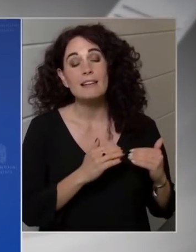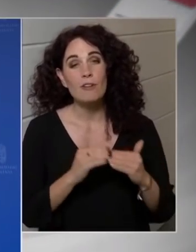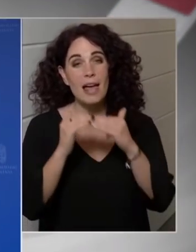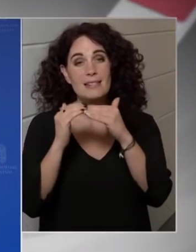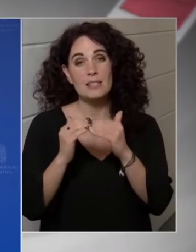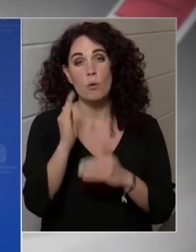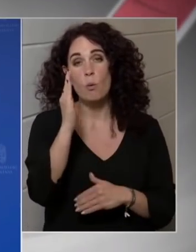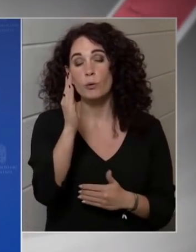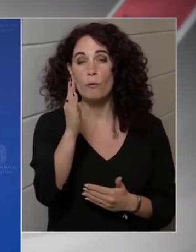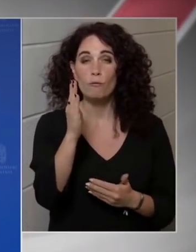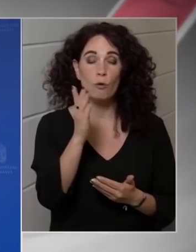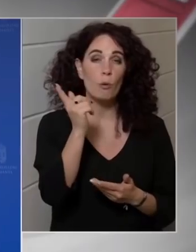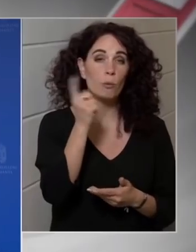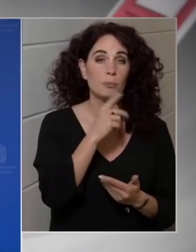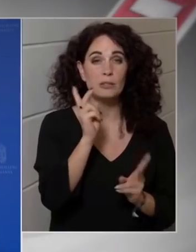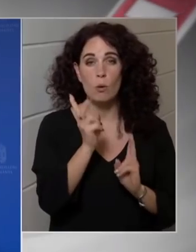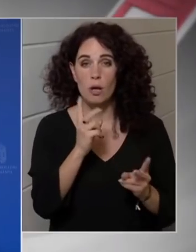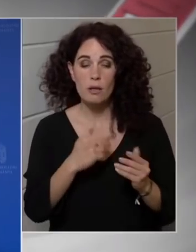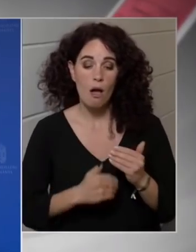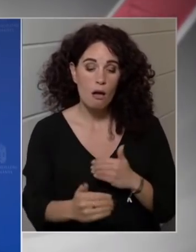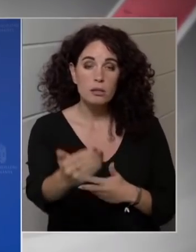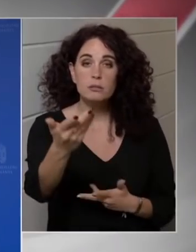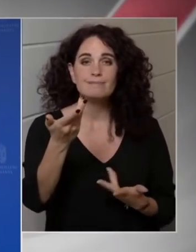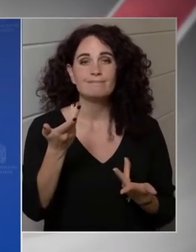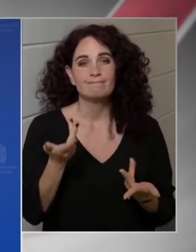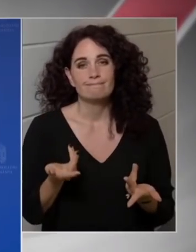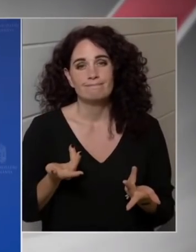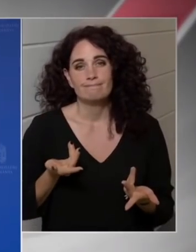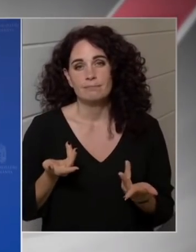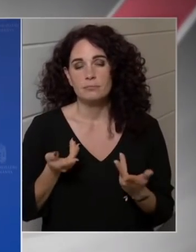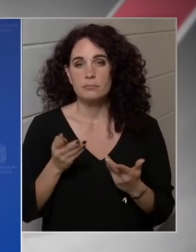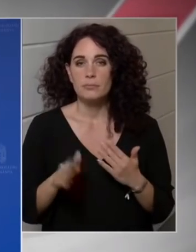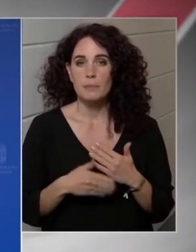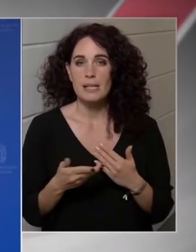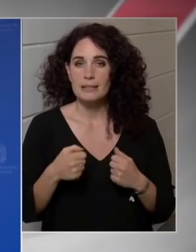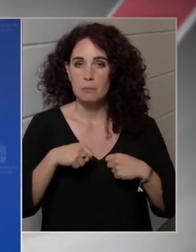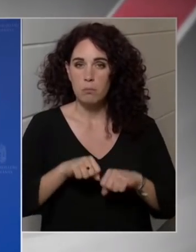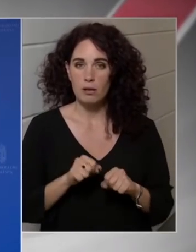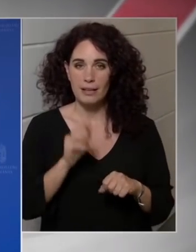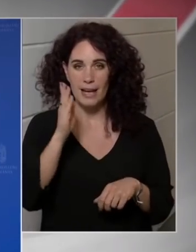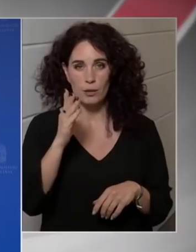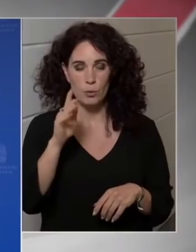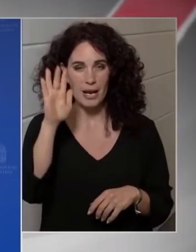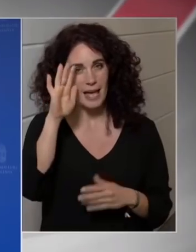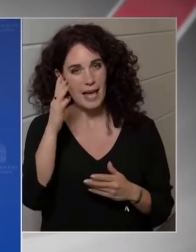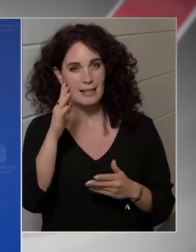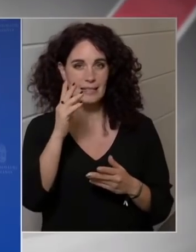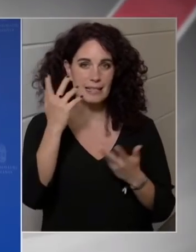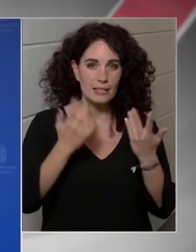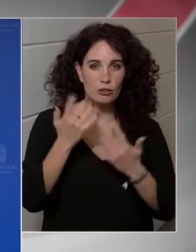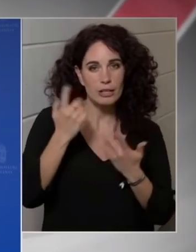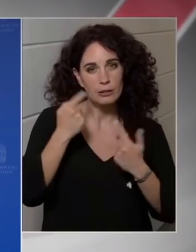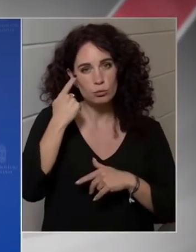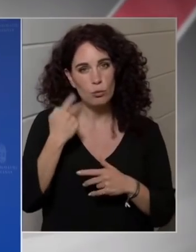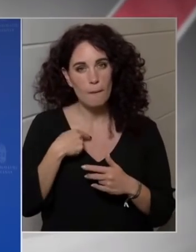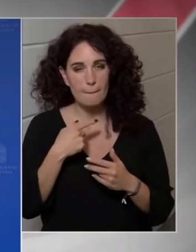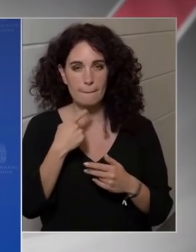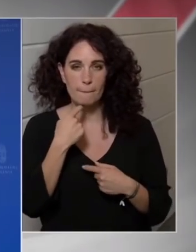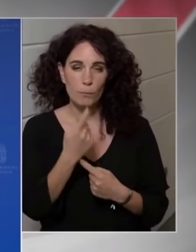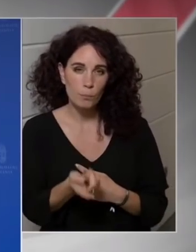írheti, alapvetően a Nemzeti Bank előrejelzését tudom önnek idézni, miszerint